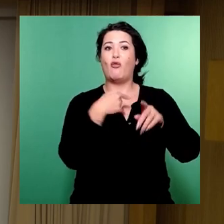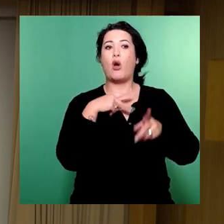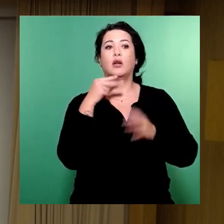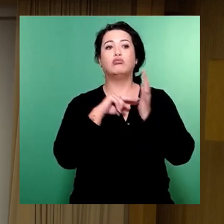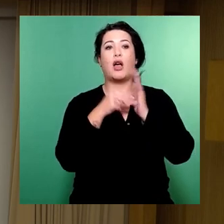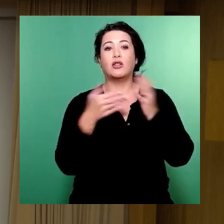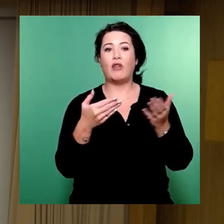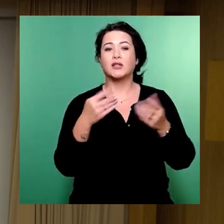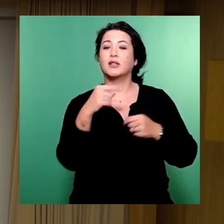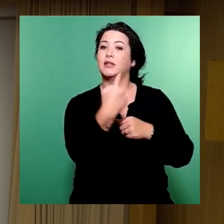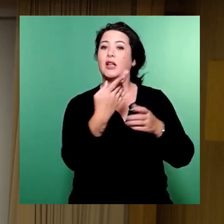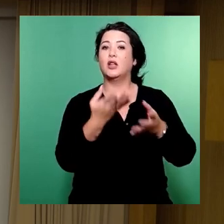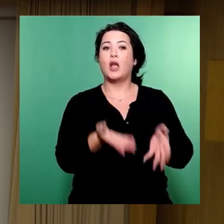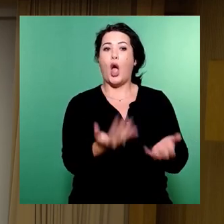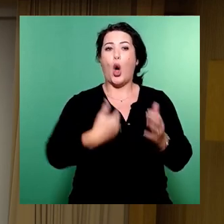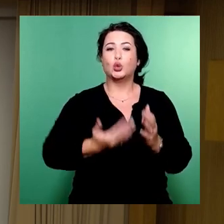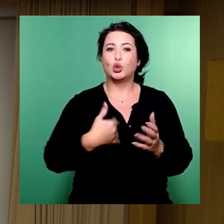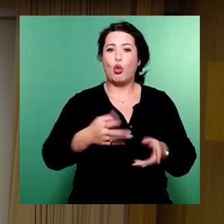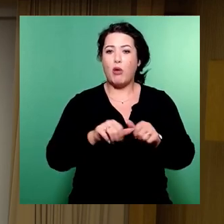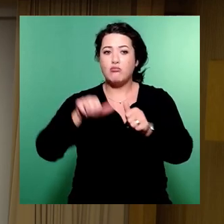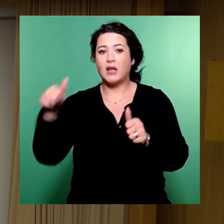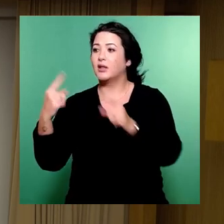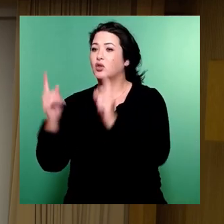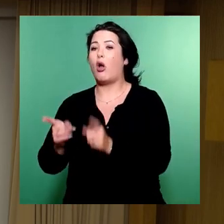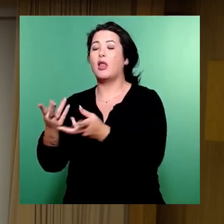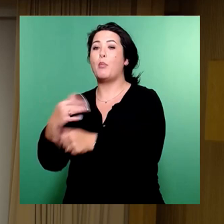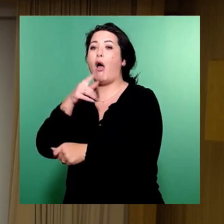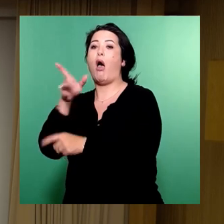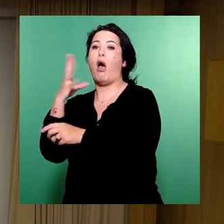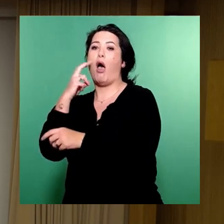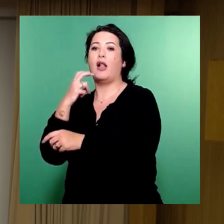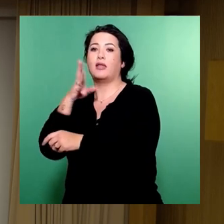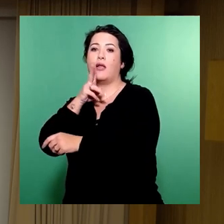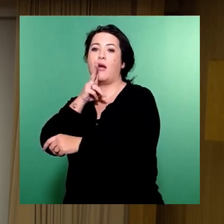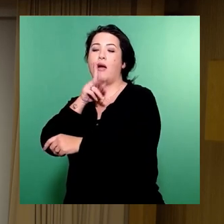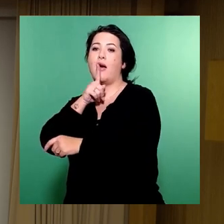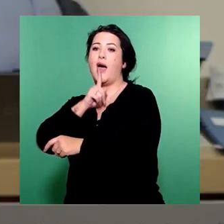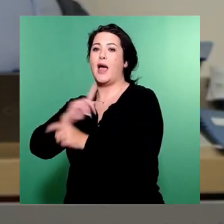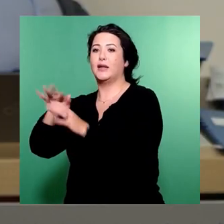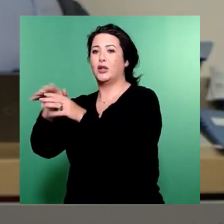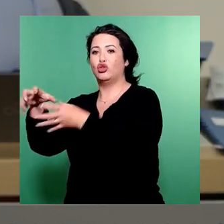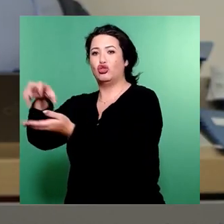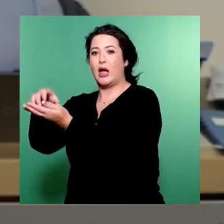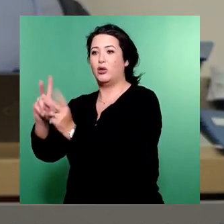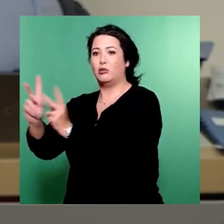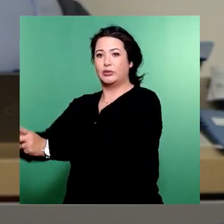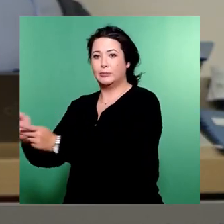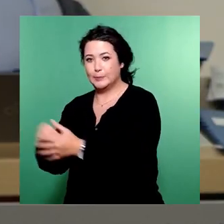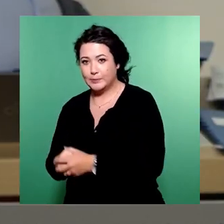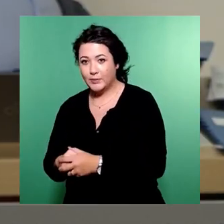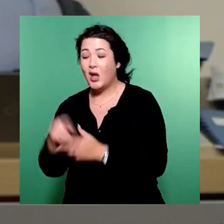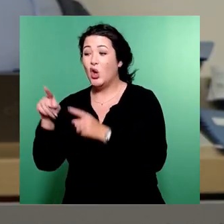Aushubmassen im alten Eisstadium gelagert werden. Im Zuge des Genehmigungsverfahrens wurde diese Variante